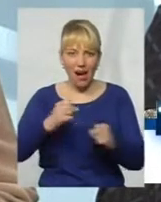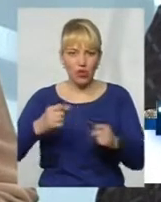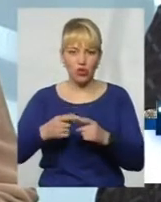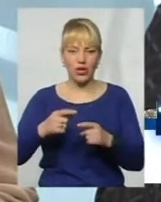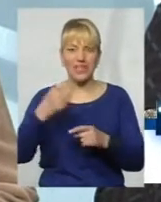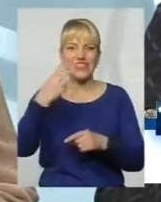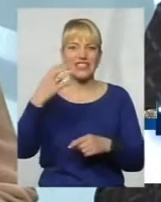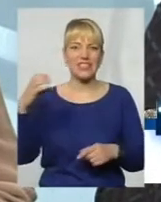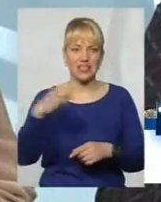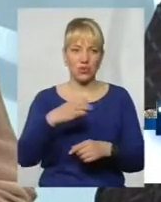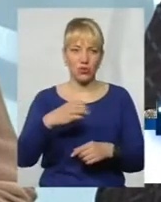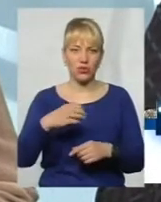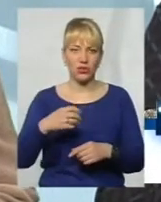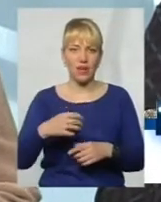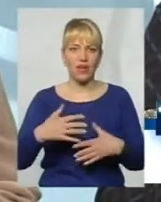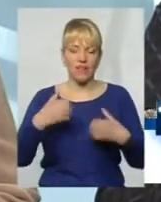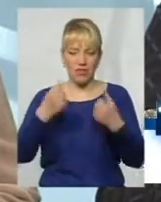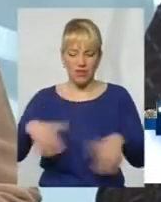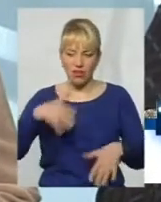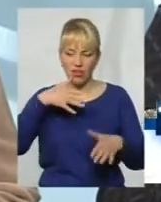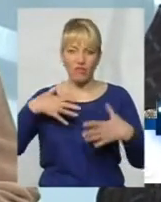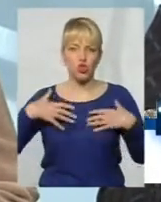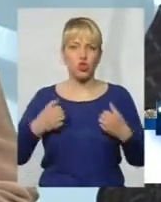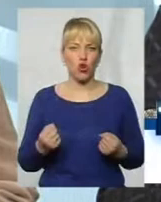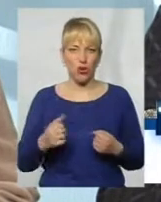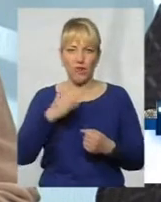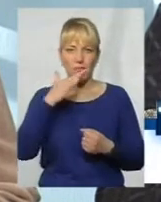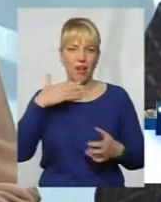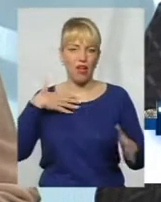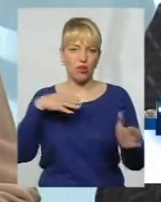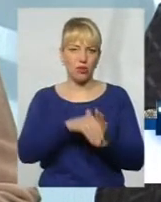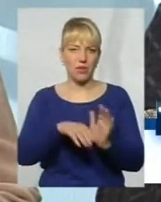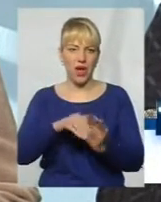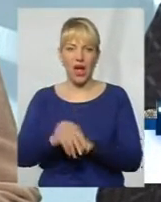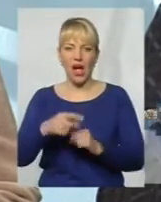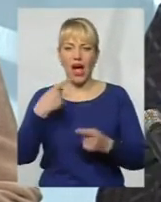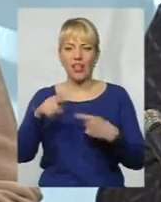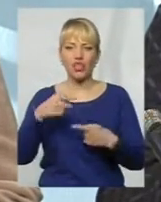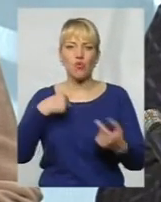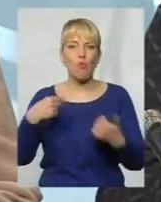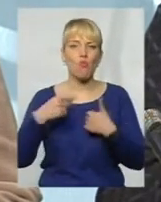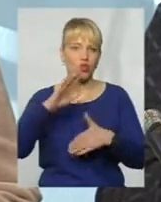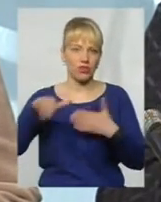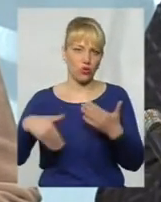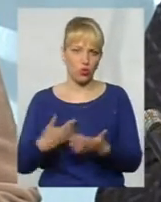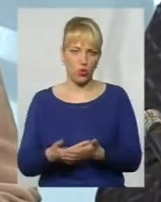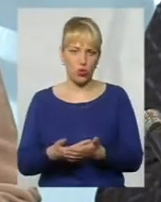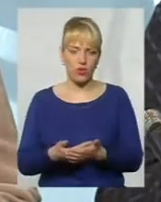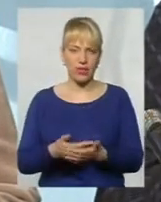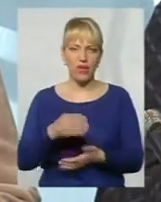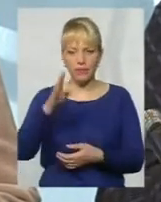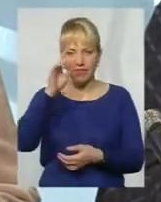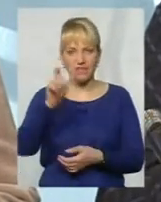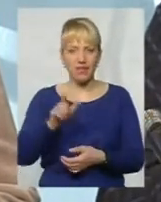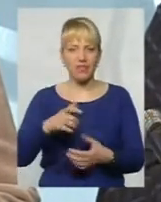графіт, втратив здоров'я. Багато з них відійшло, а інші мучаться до сьогодні. Він втратив